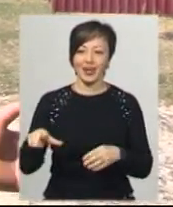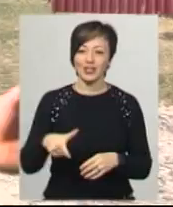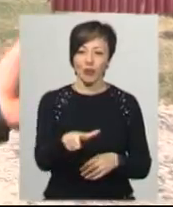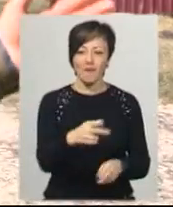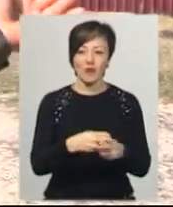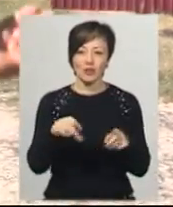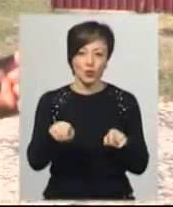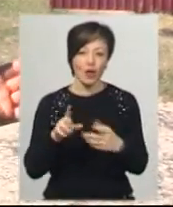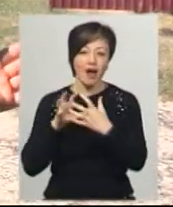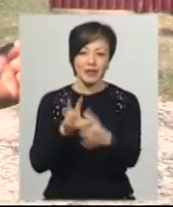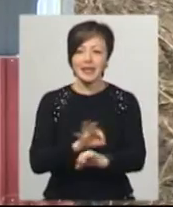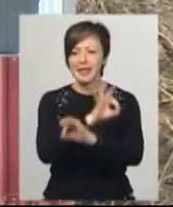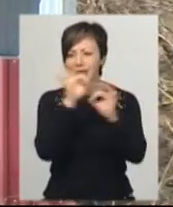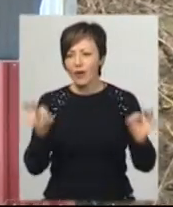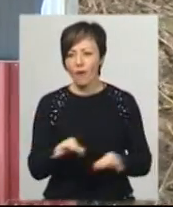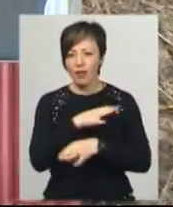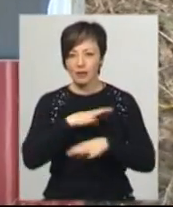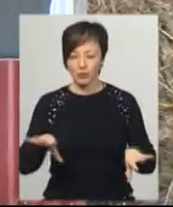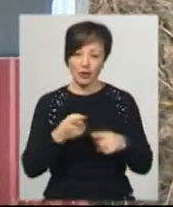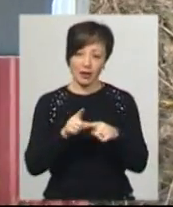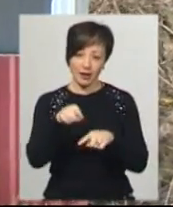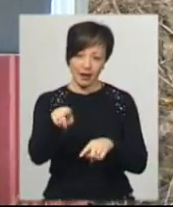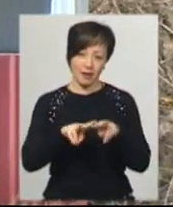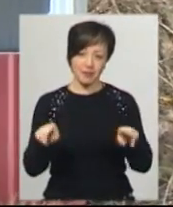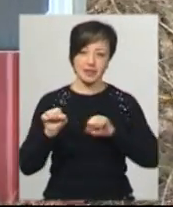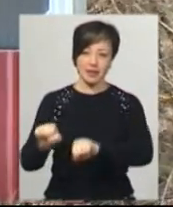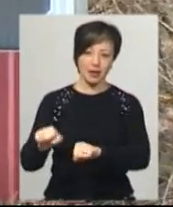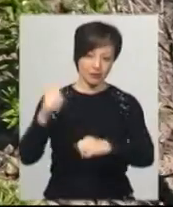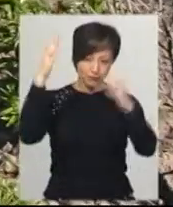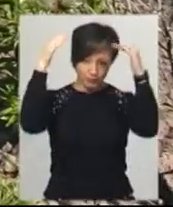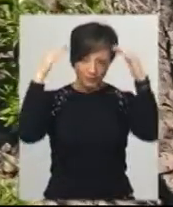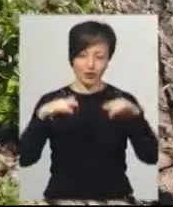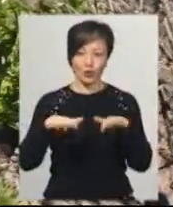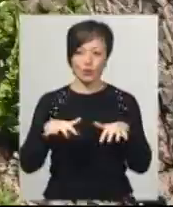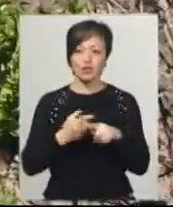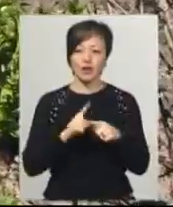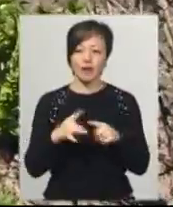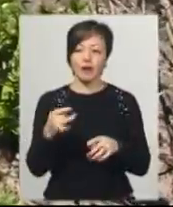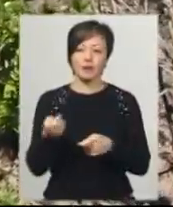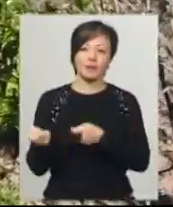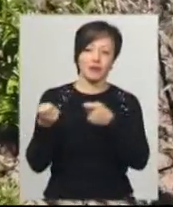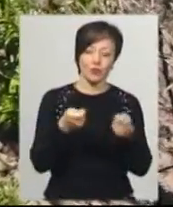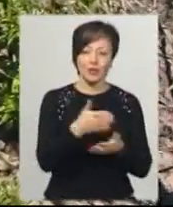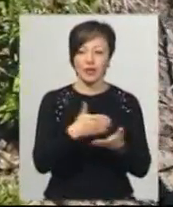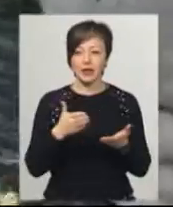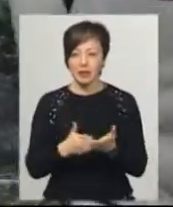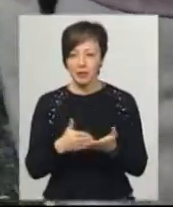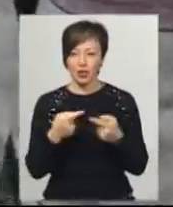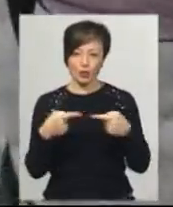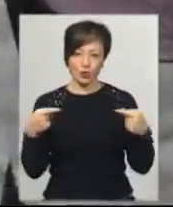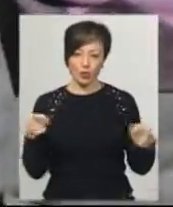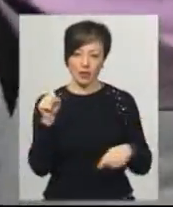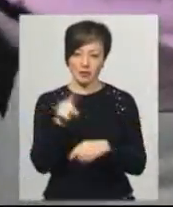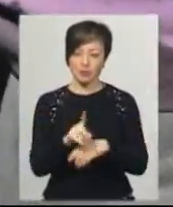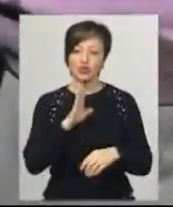не було. Зупинка згодилася, як прихисток від дощу, каже Броніслав Вишневський. Сюди приватні підприємці раз у тиждень привозили хліб та інші продукти на замовлення. Місцева